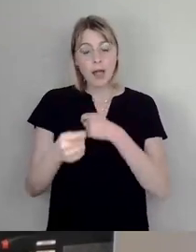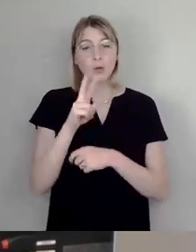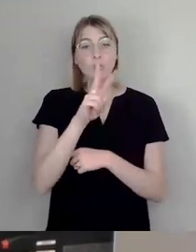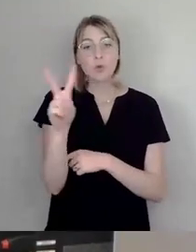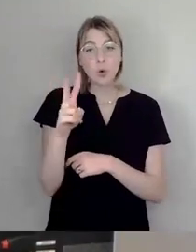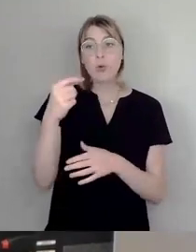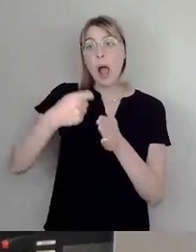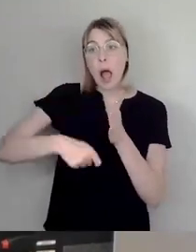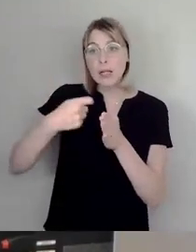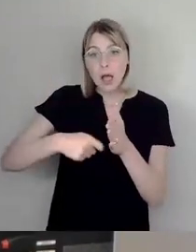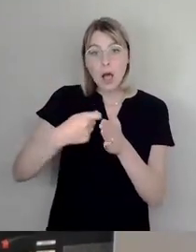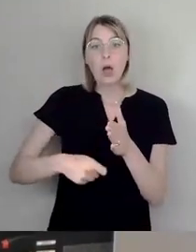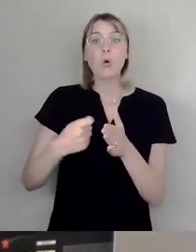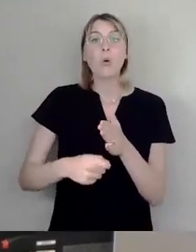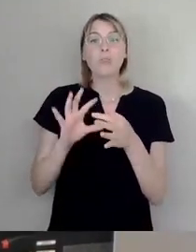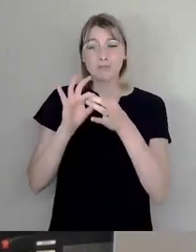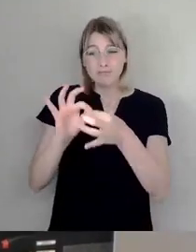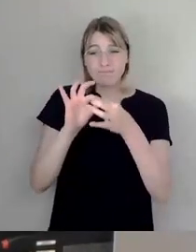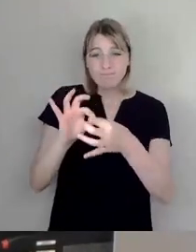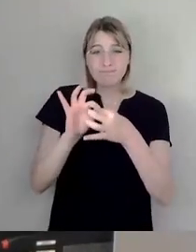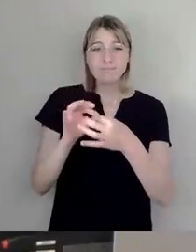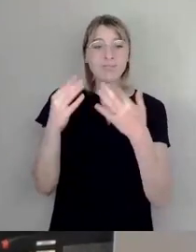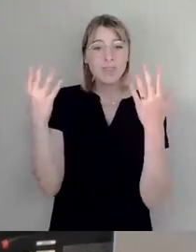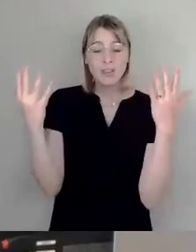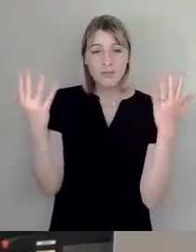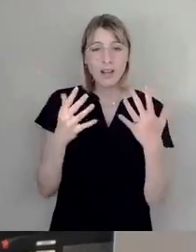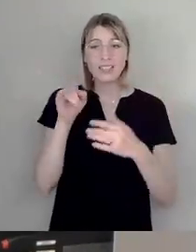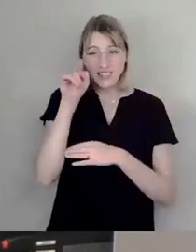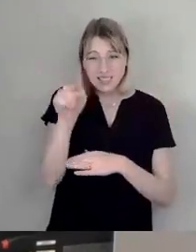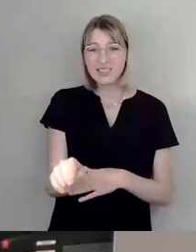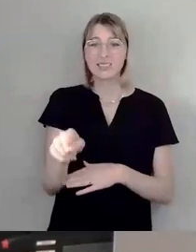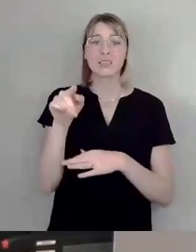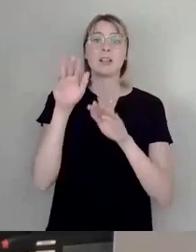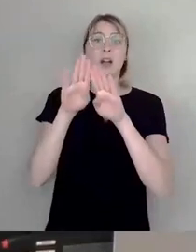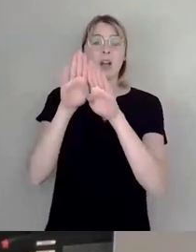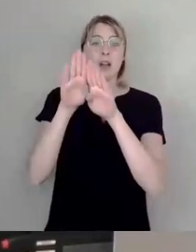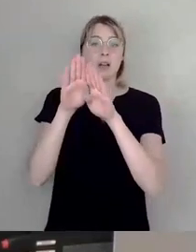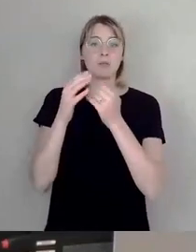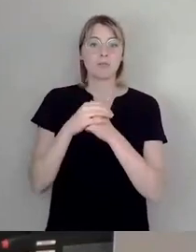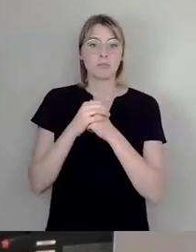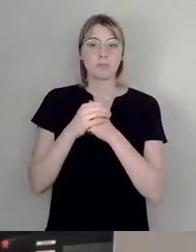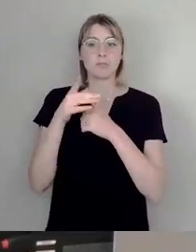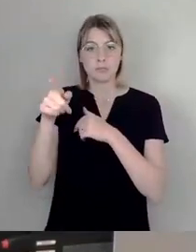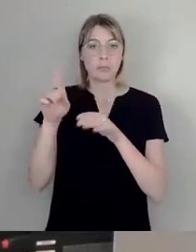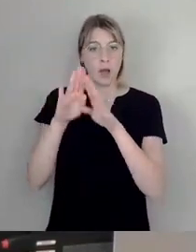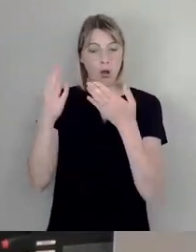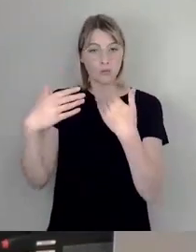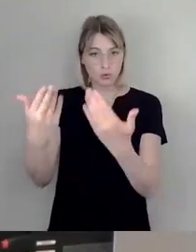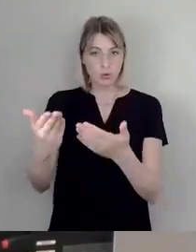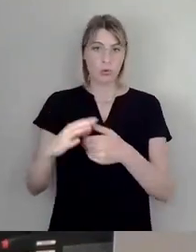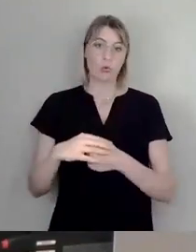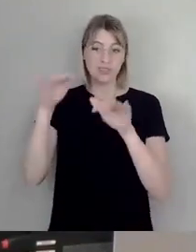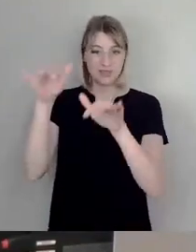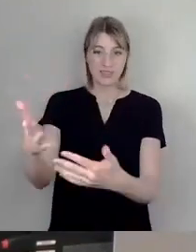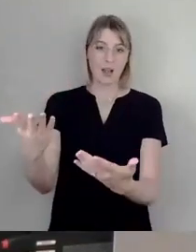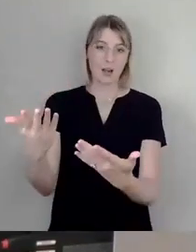dies bezogen auf die dort bestehenden Offerten, wenn man so will. Die